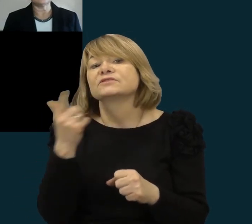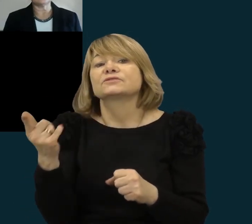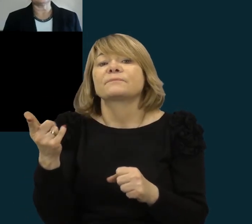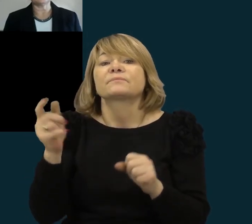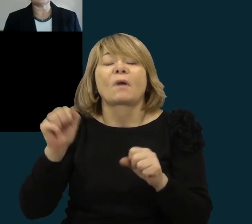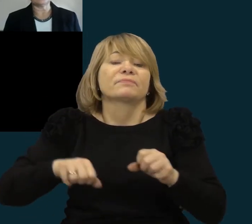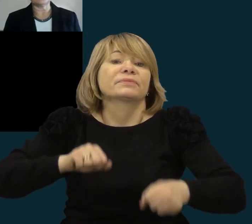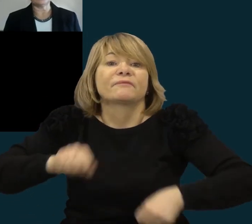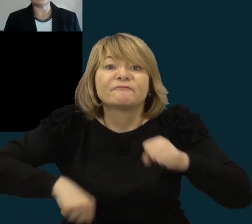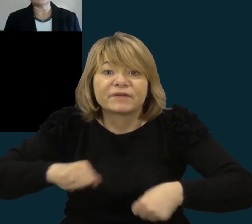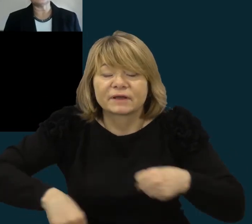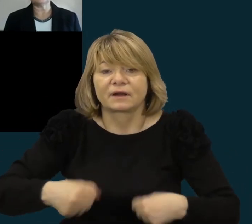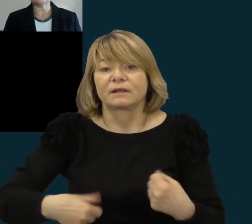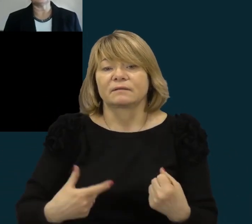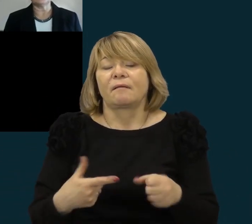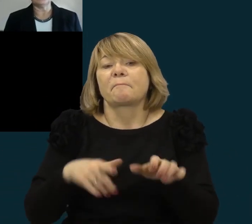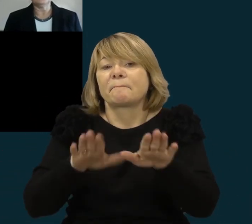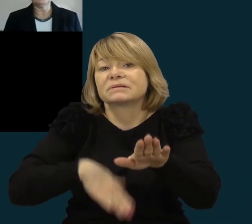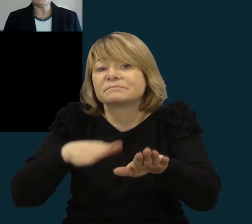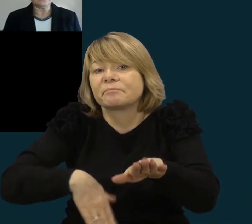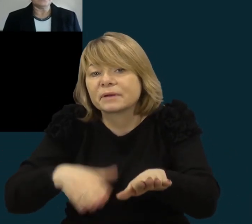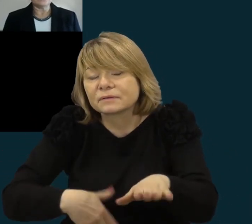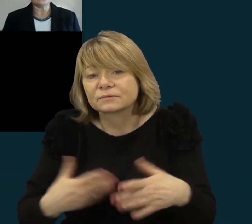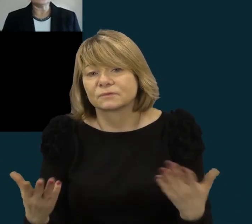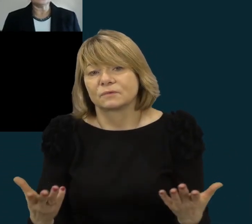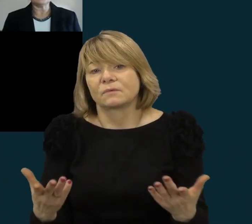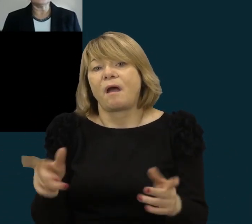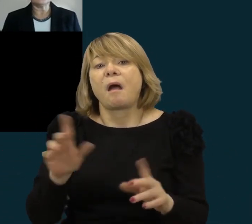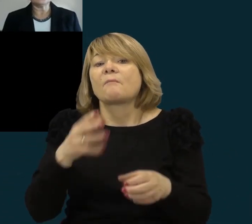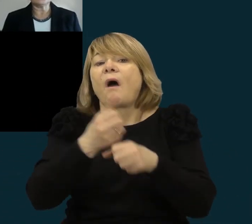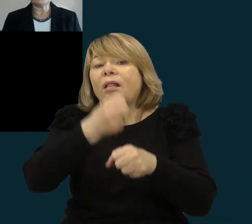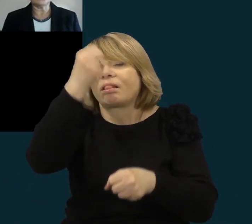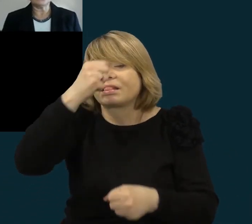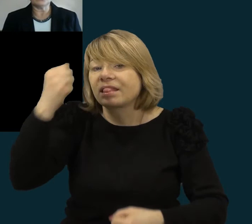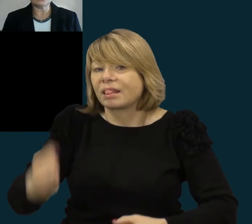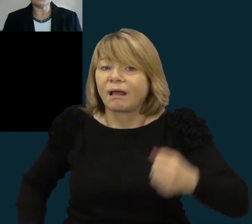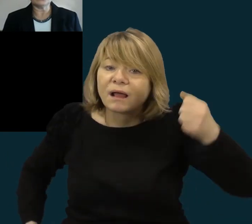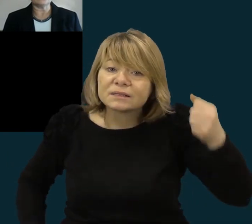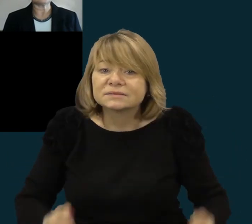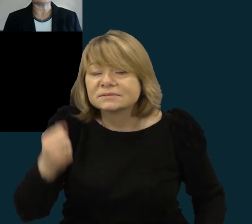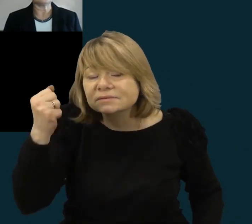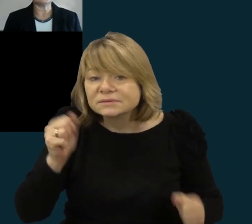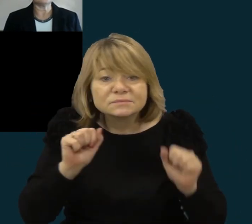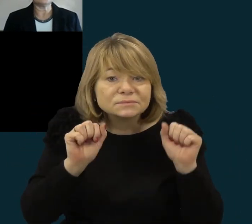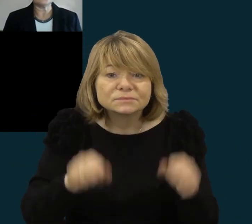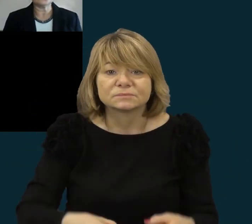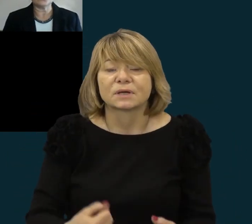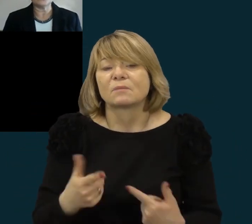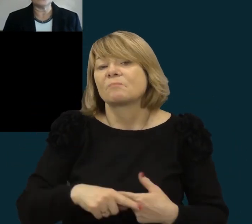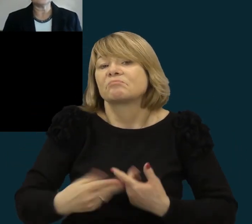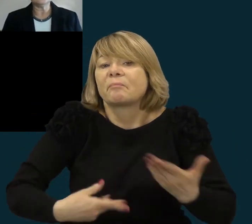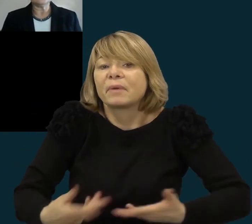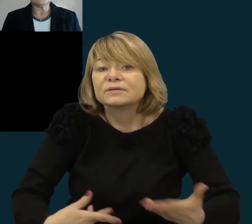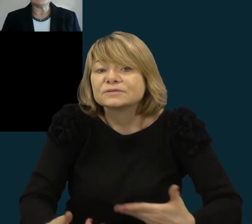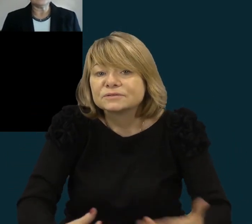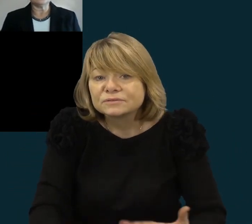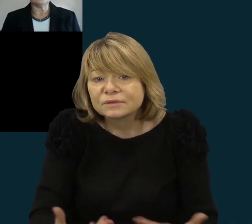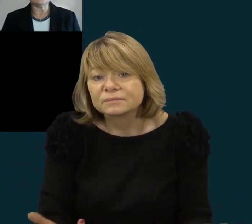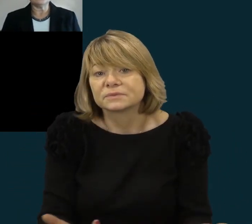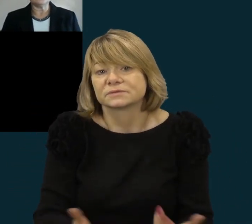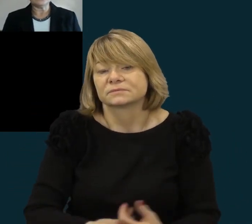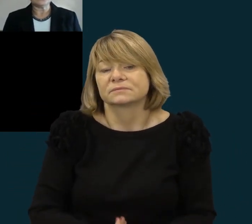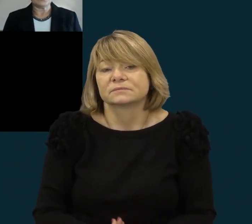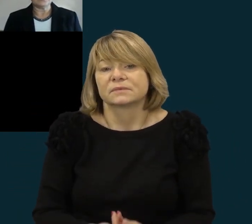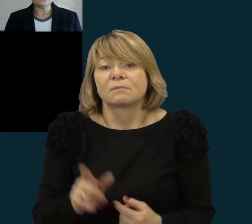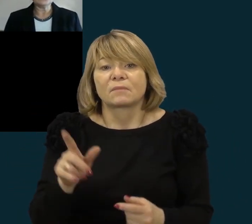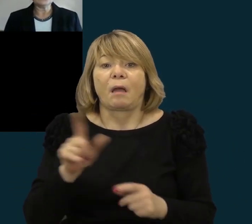dvirti, va kaip sakiau, tai pas pirtuką, ar tai tiesiog su šiaurietiško įmo lazomis, ar einant tiešiomis, jie būdami